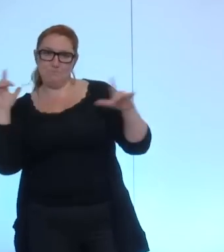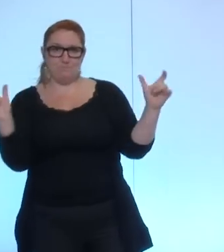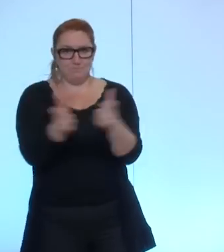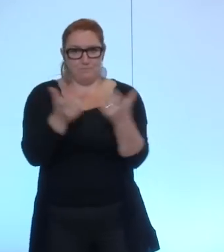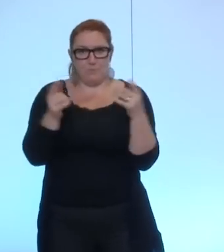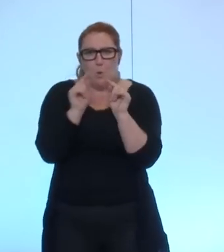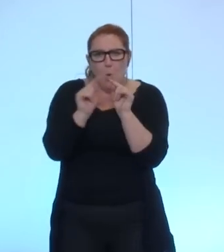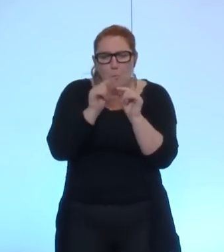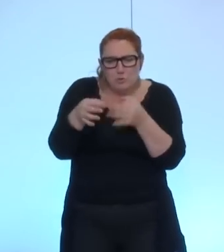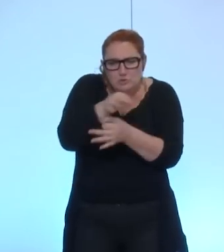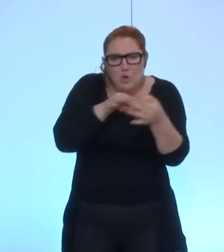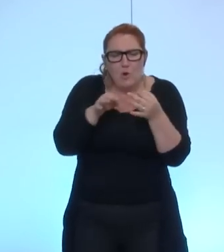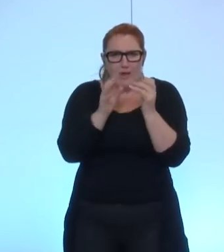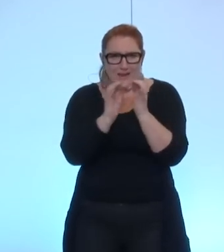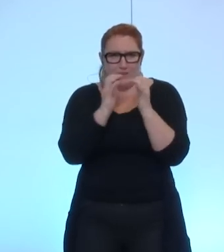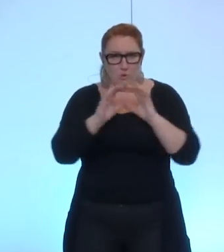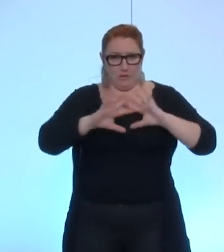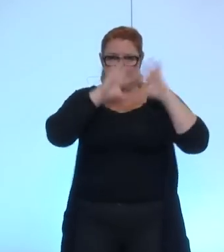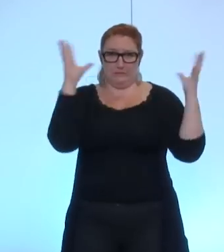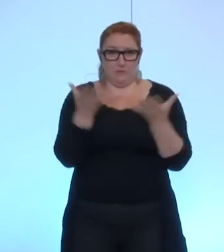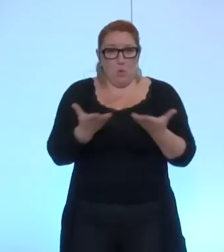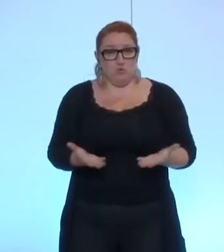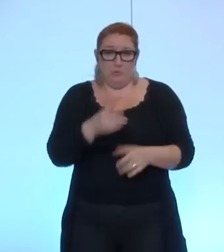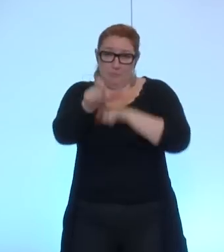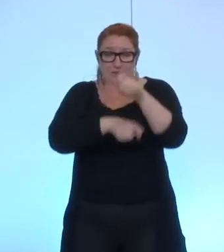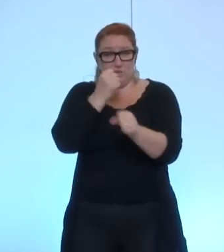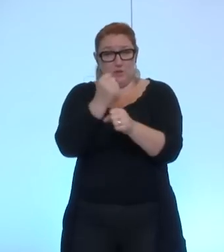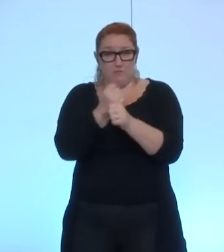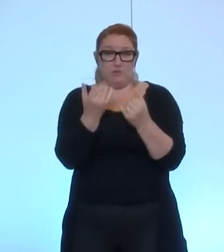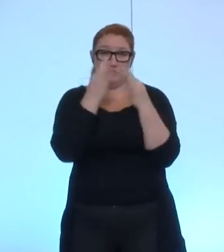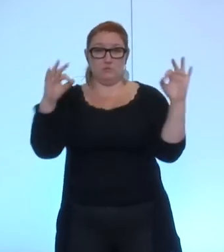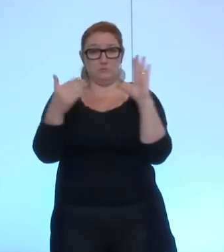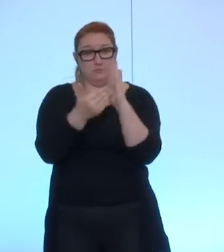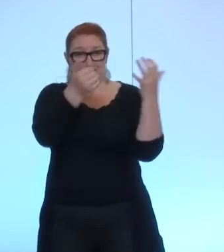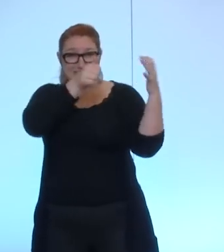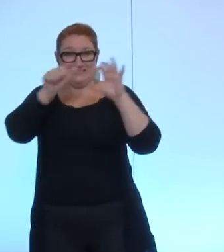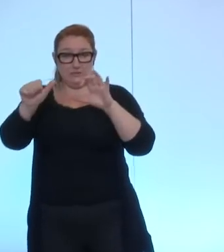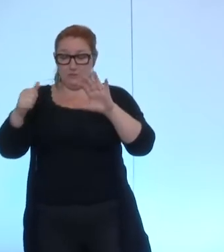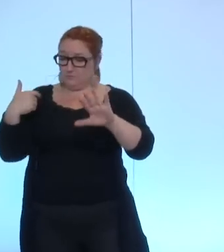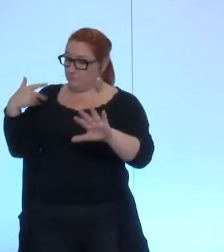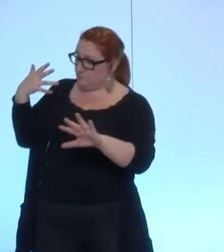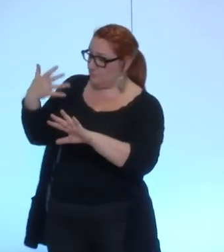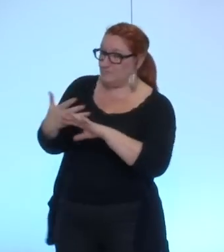ce sont environ 10 000 emplois, 10 600, et c'est stable depuis 5 ans.